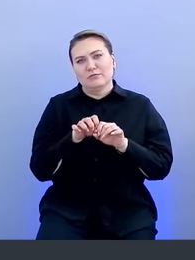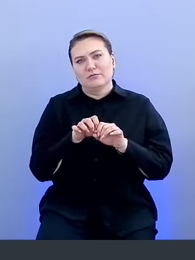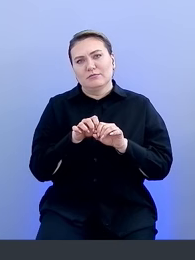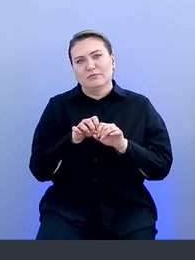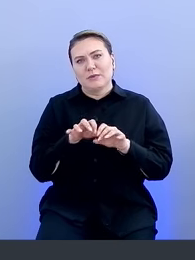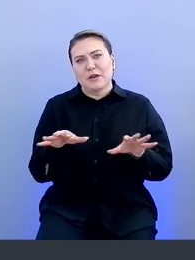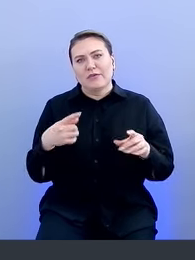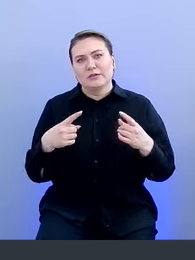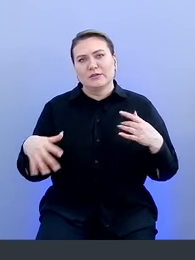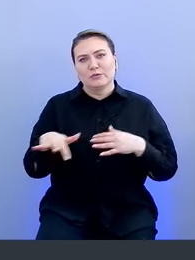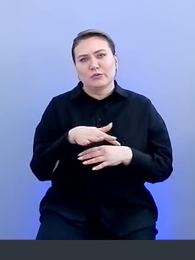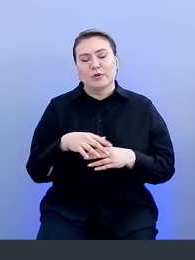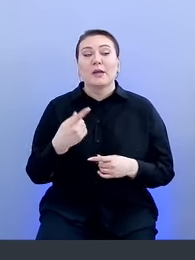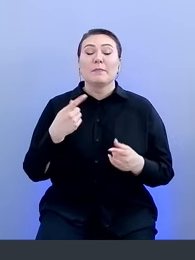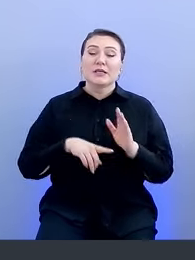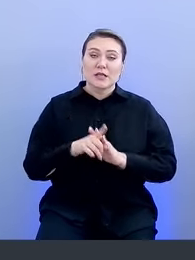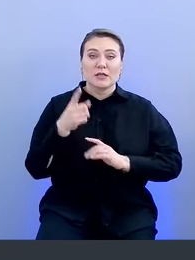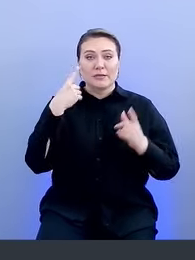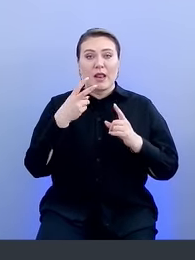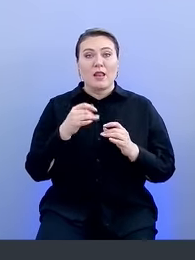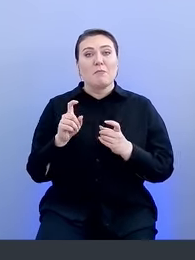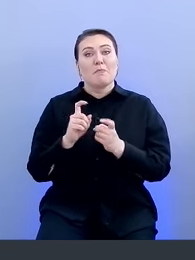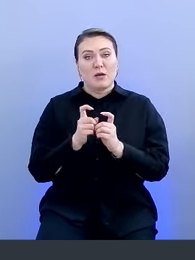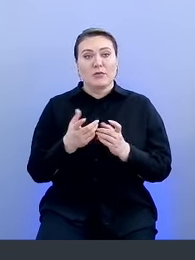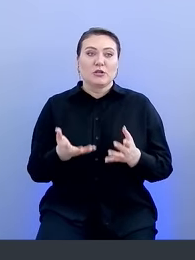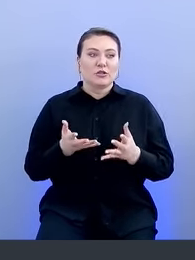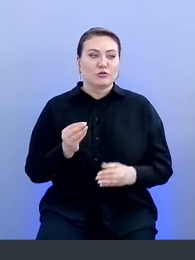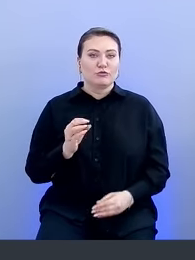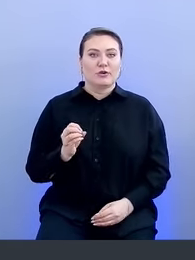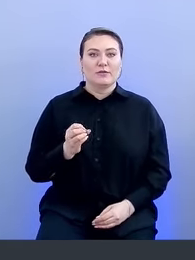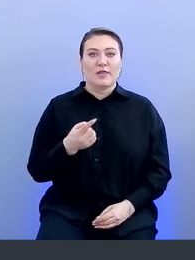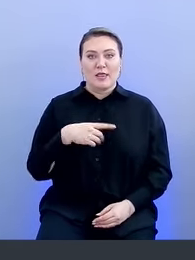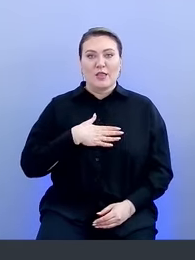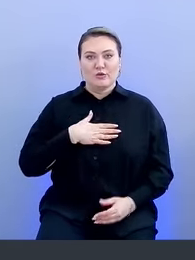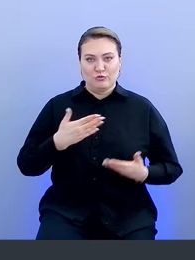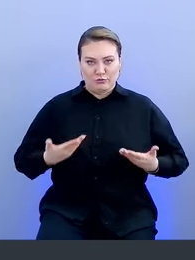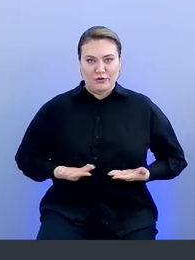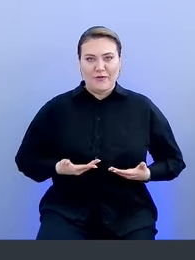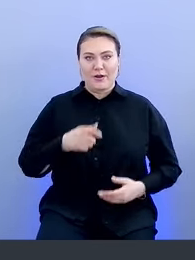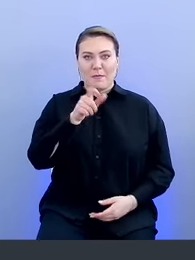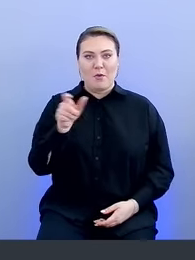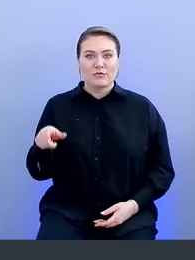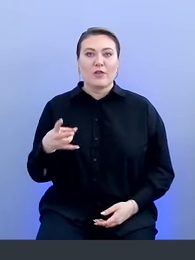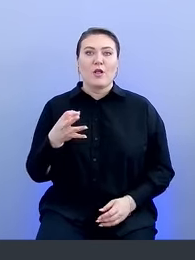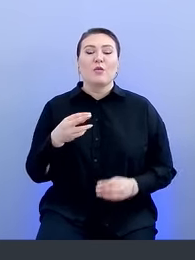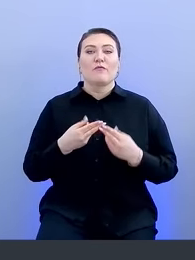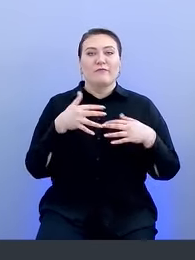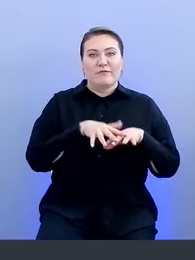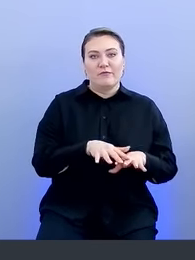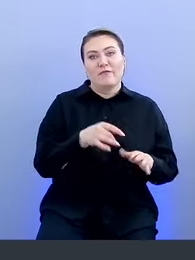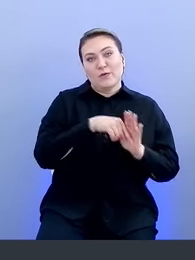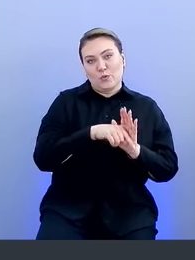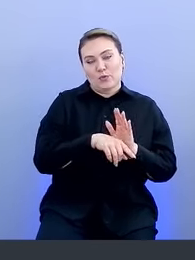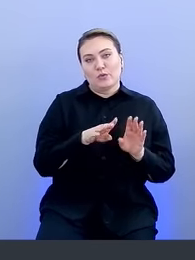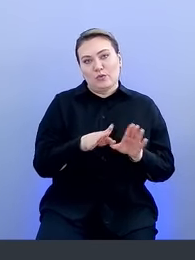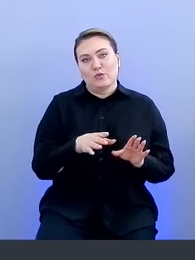Изначально мы разрабатывали его для борьбы, конечно же, на наших живых пользователей, но он внедрен и на внутренних